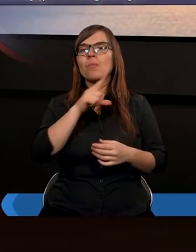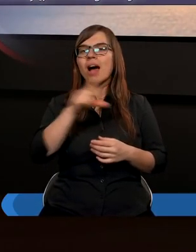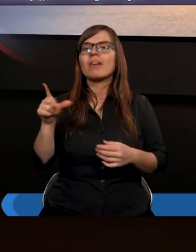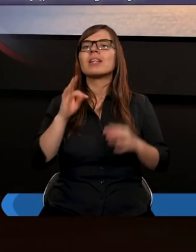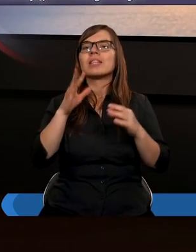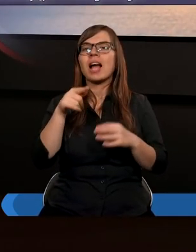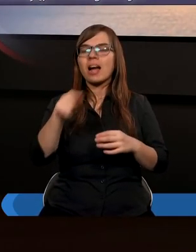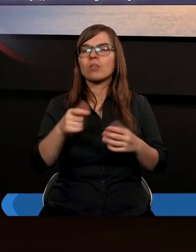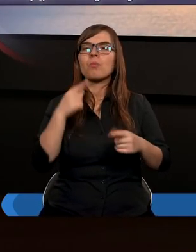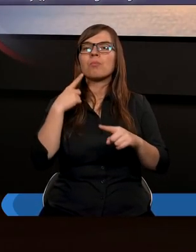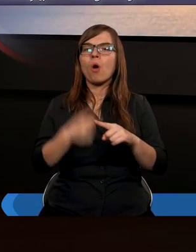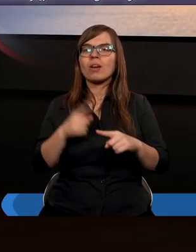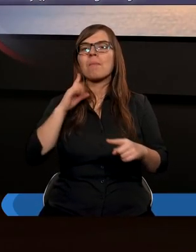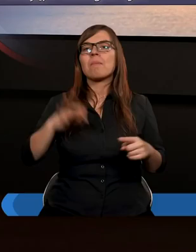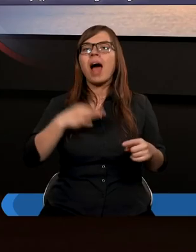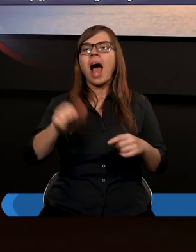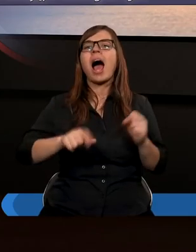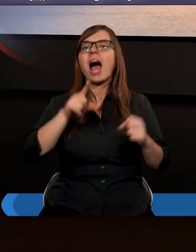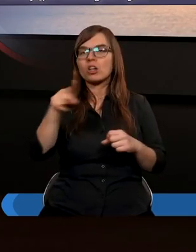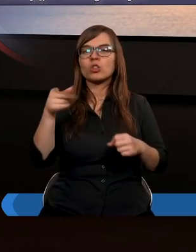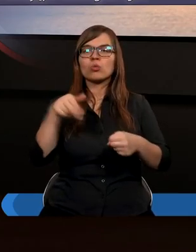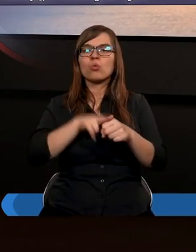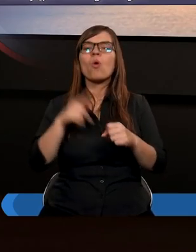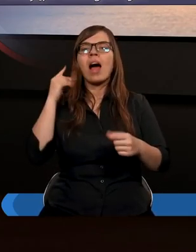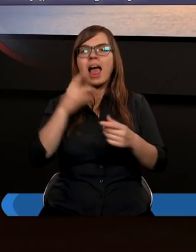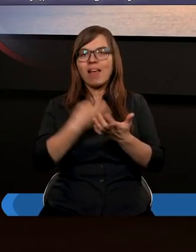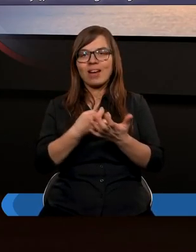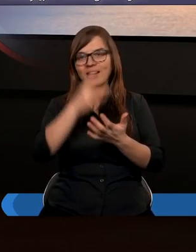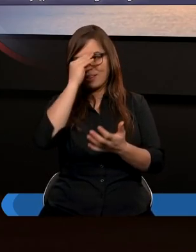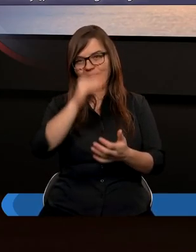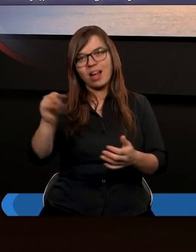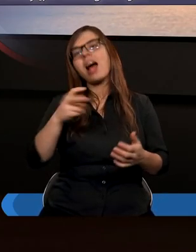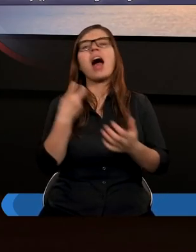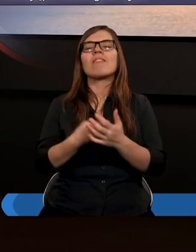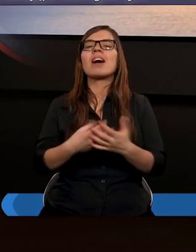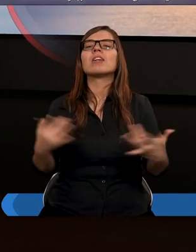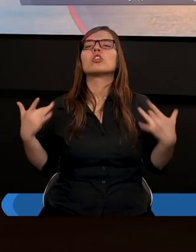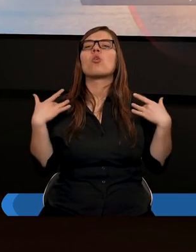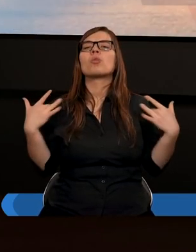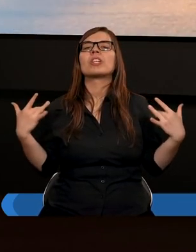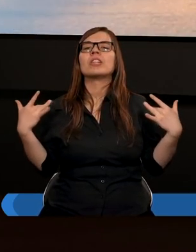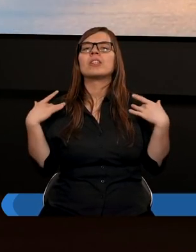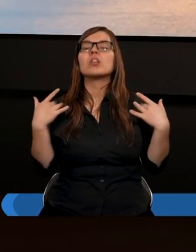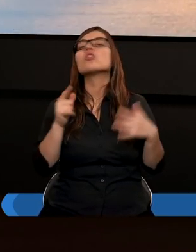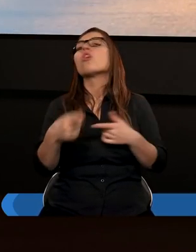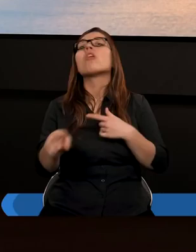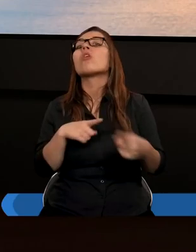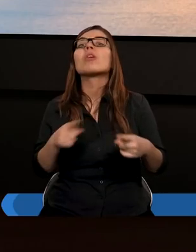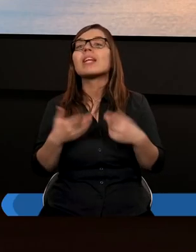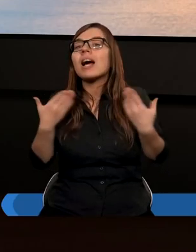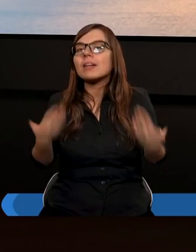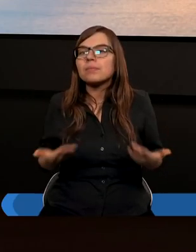Tak też postanowił Pan, ażeby ci, którzy Ewangelię zwiastują, z Ewangelii żyli. Co to znaczy?